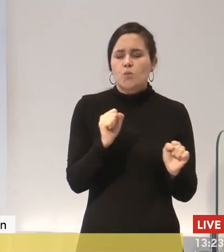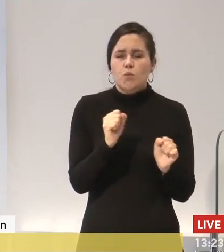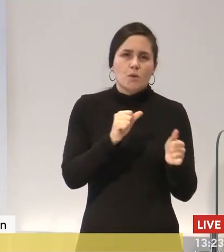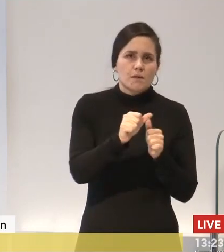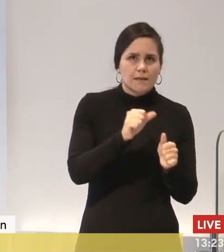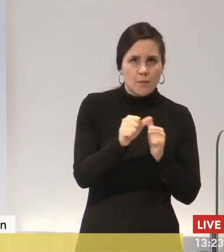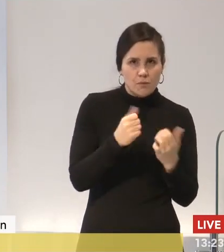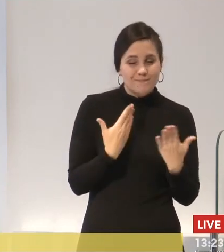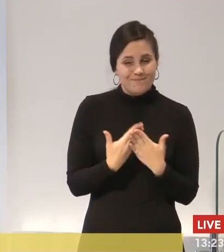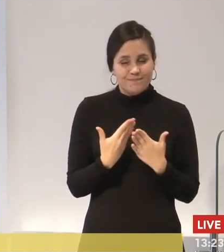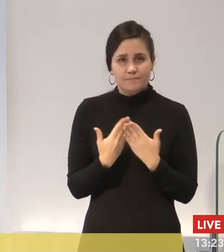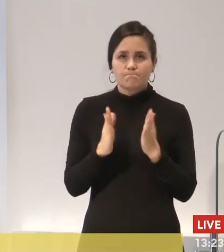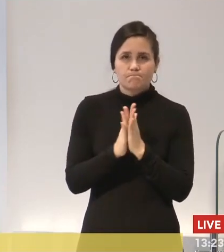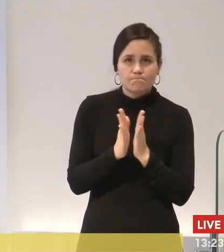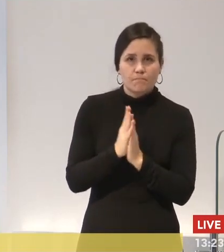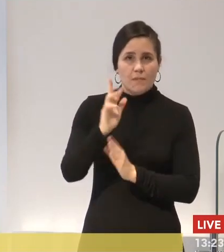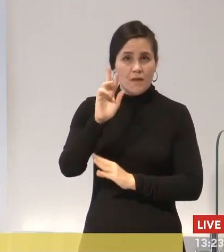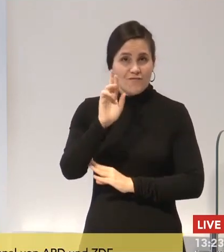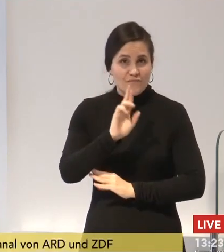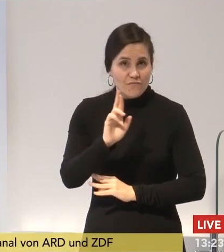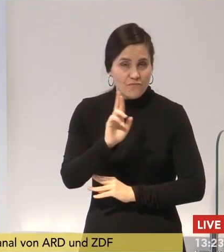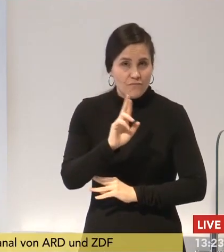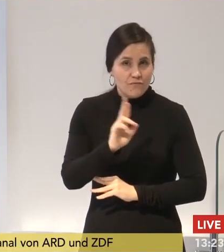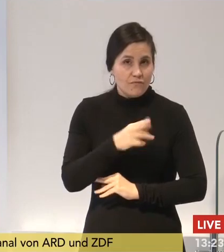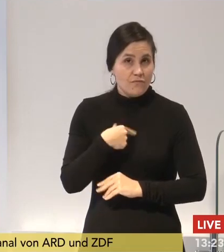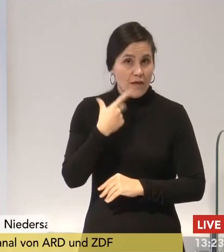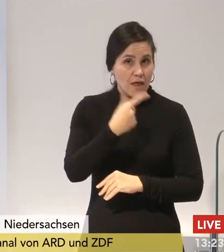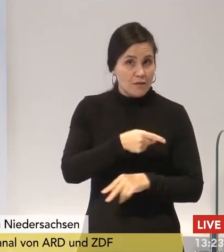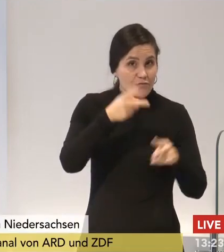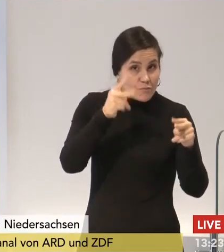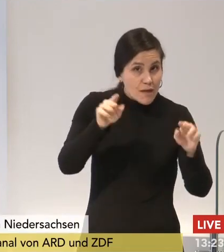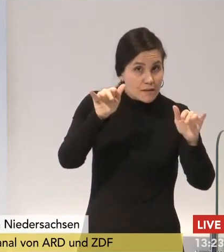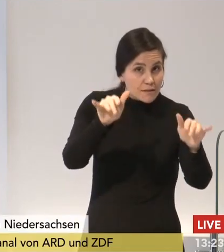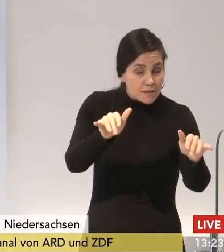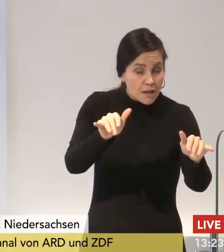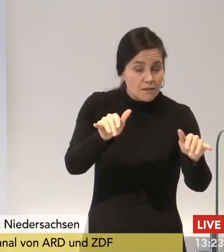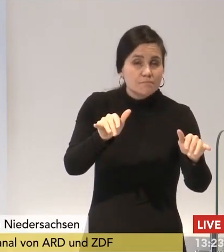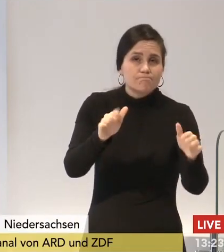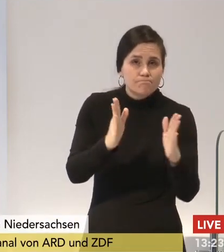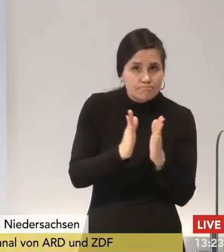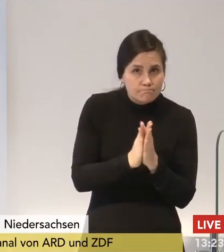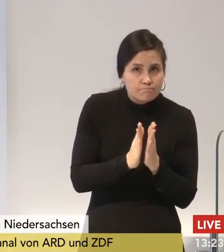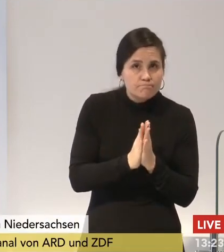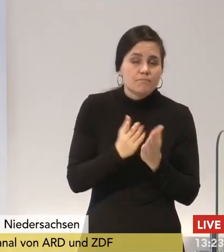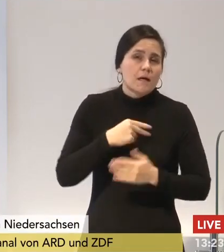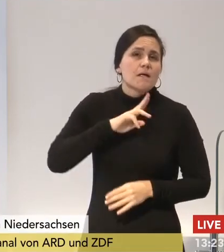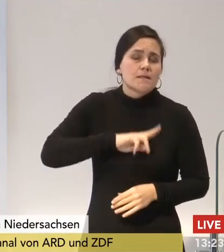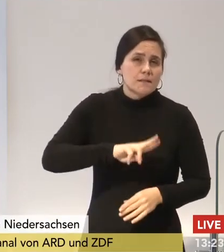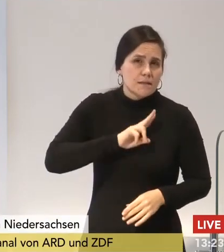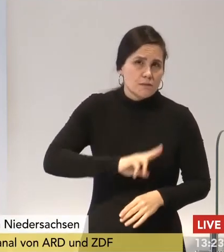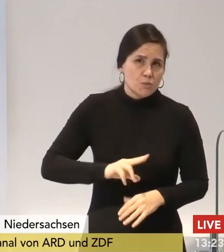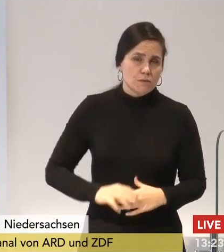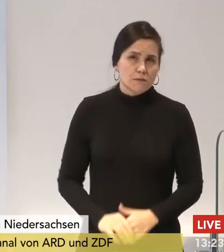impfberechtigt sind, die heute schon impfberechtigt sind, sich in dieser Stelle noch mal wirklich Geduld zu haben. Und unser